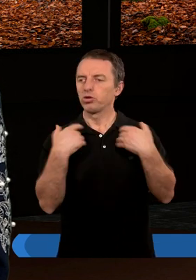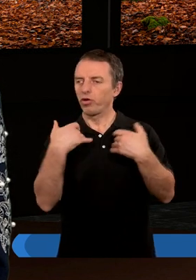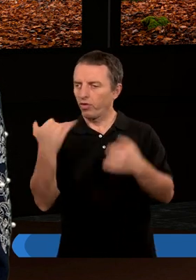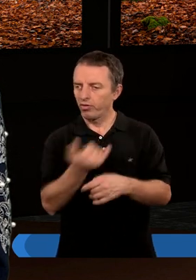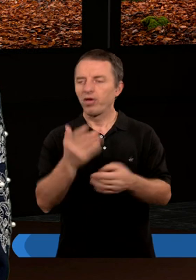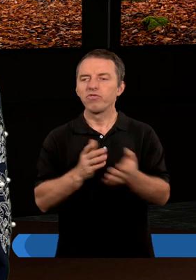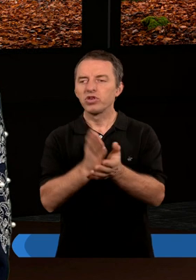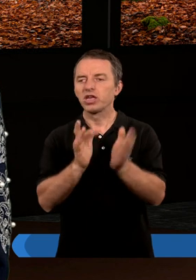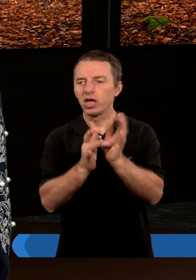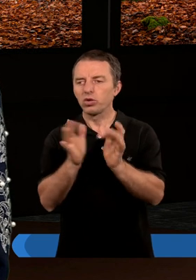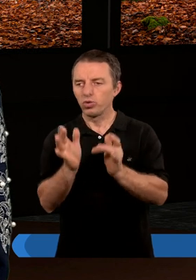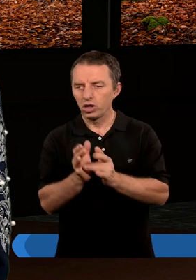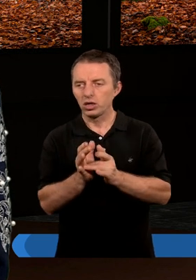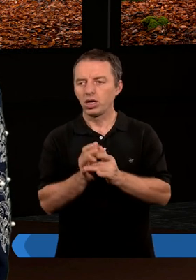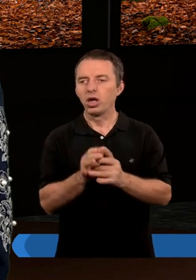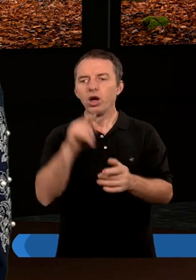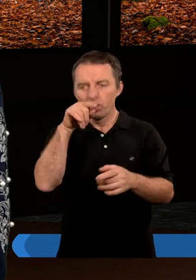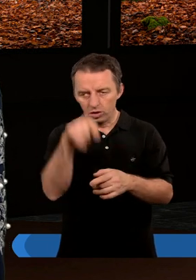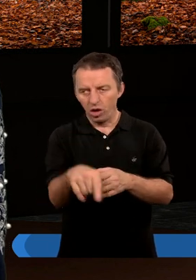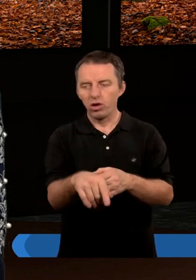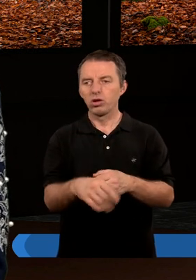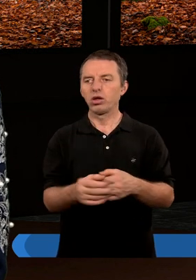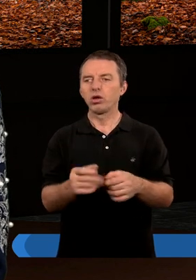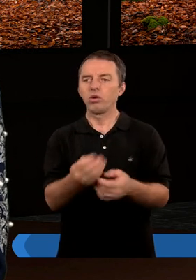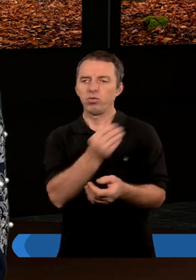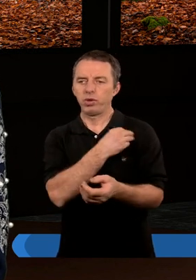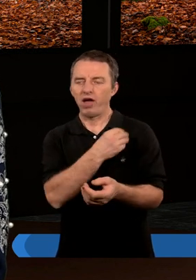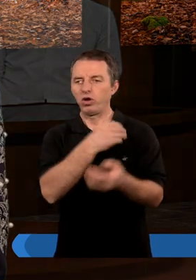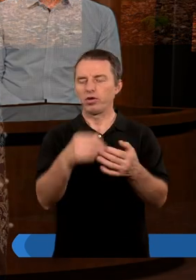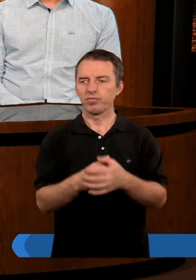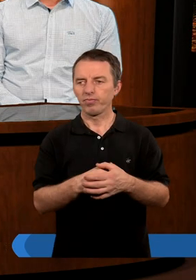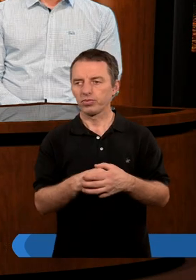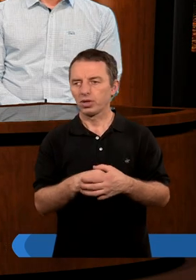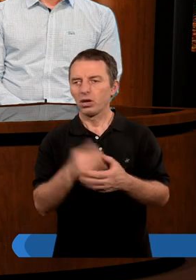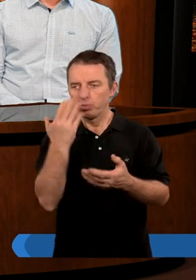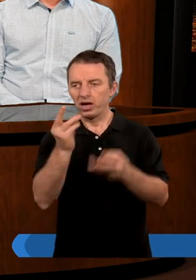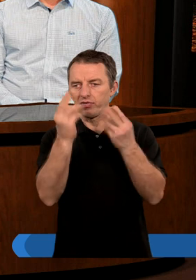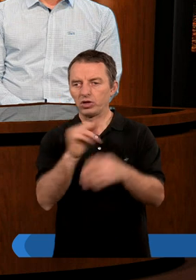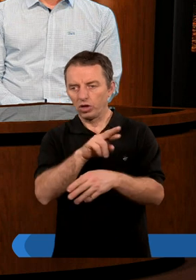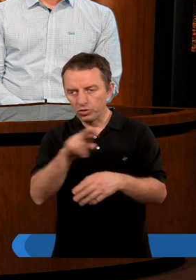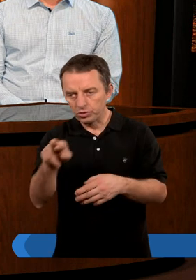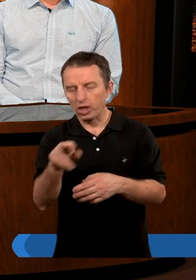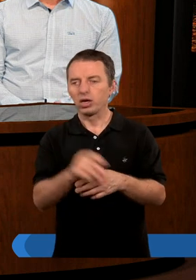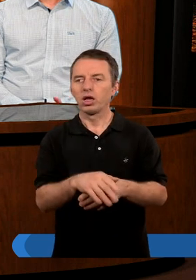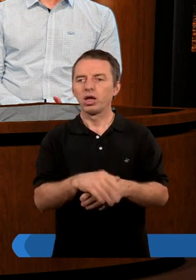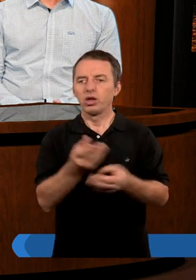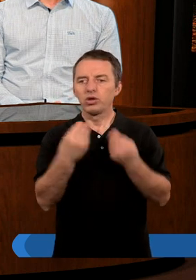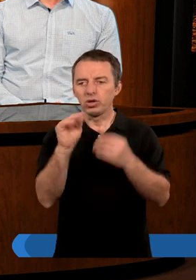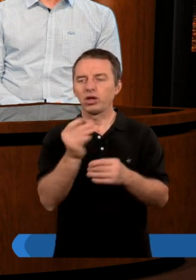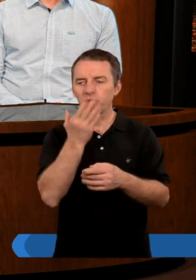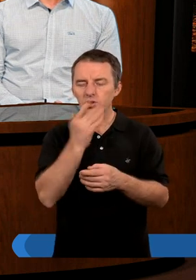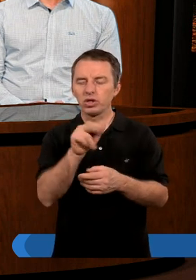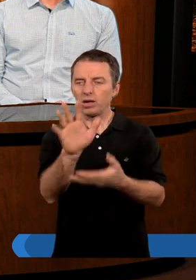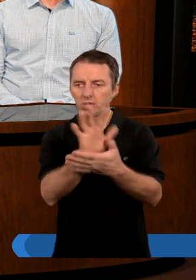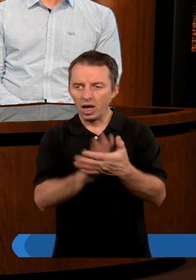żywot wieczny w Jezusie Chrystusie, to jest klus prawy, że tak powiem. Poruszyłaś bardzo ważną rzecz. Wcześniej o tym nie